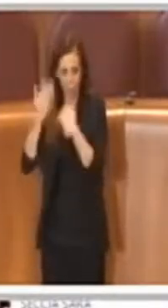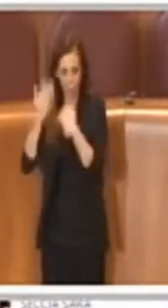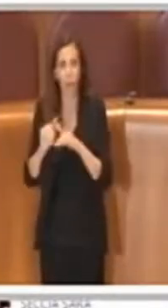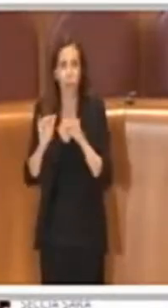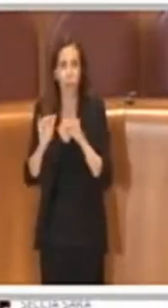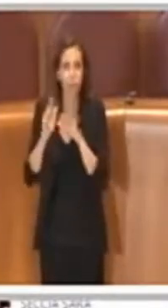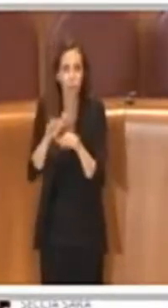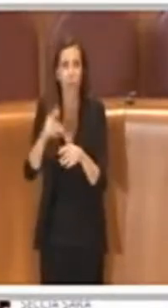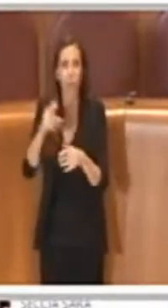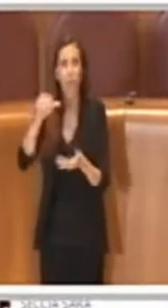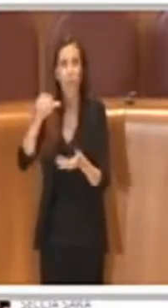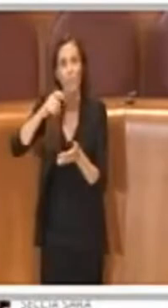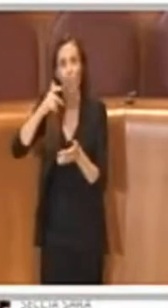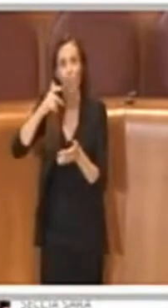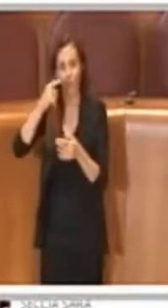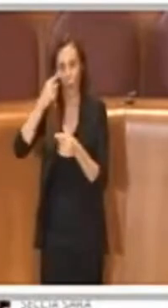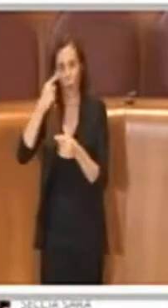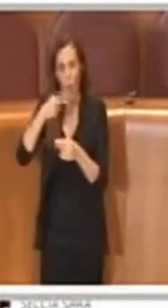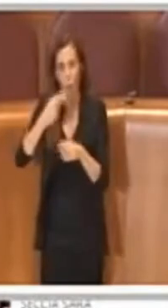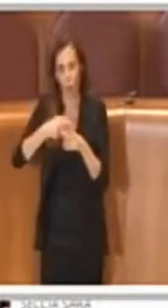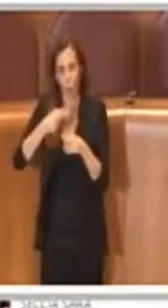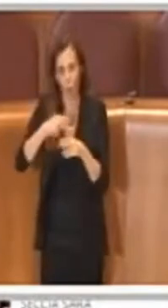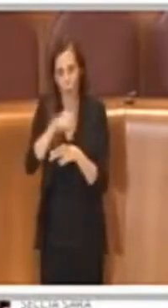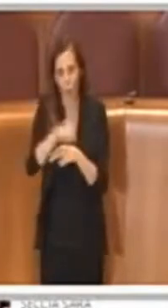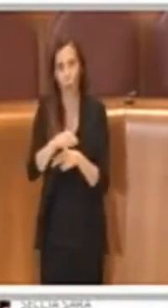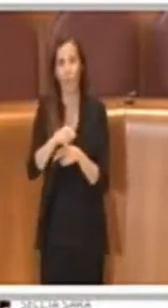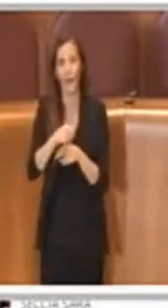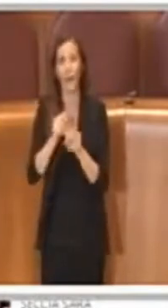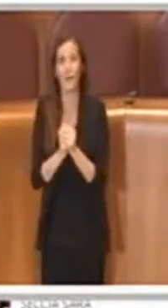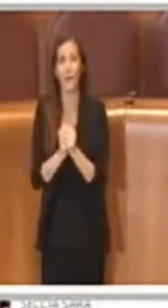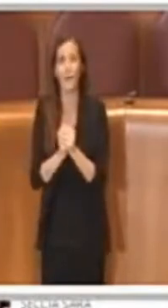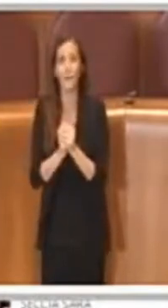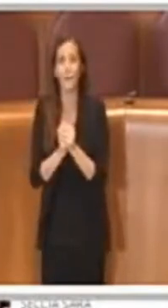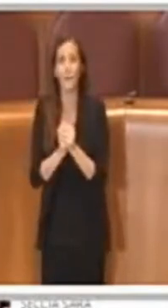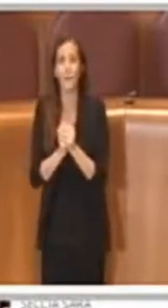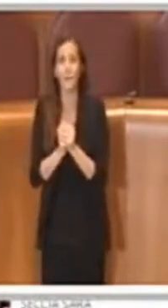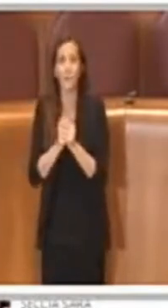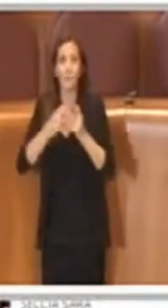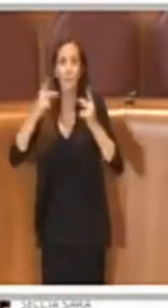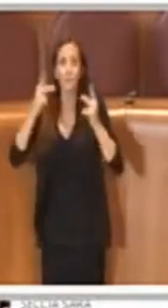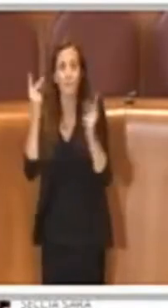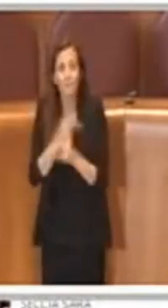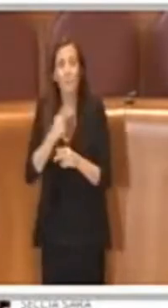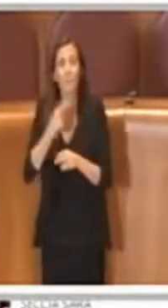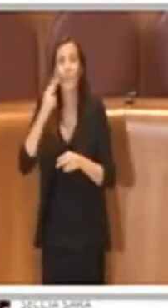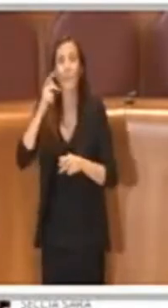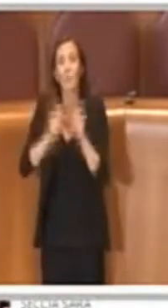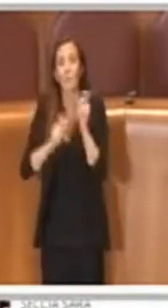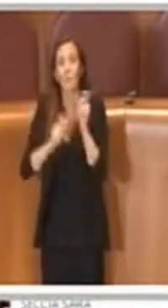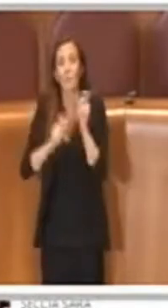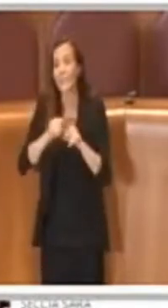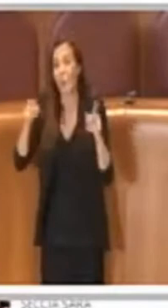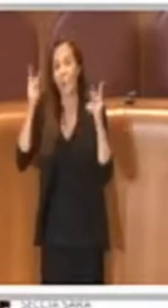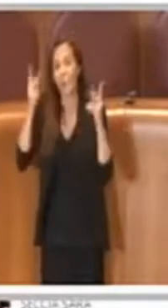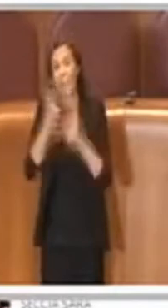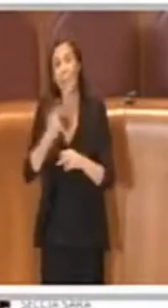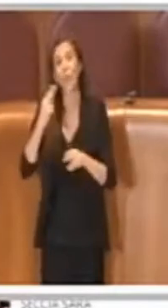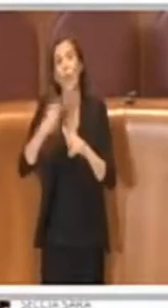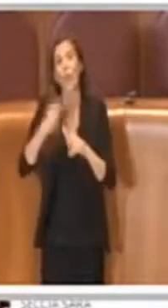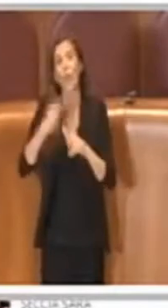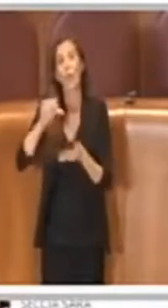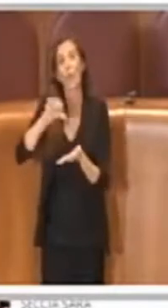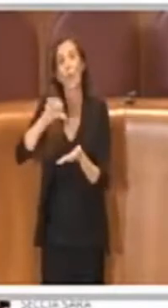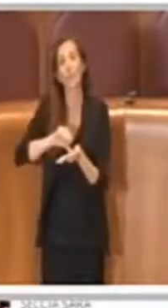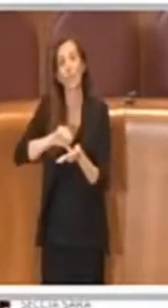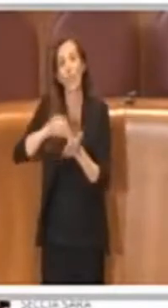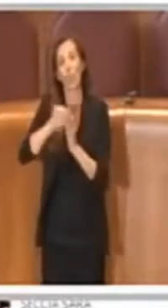punti per cui le persone non stanno effettivamente andando nel centro storico. La valutazione che